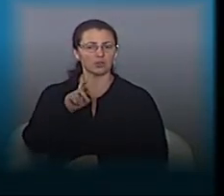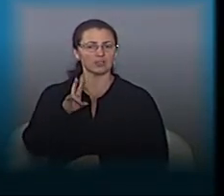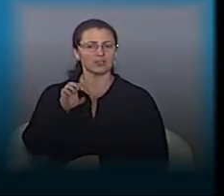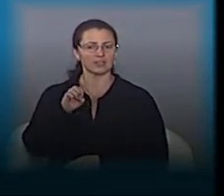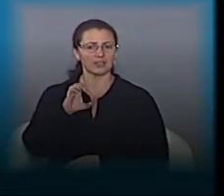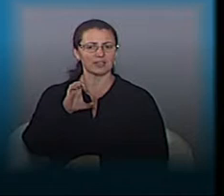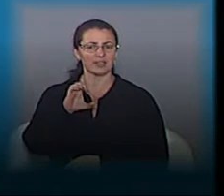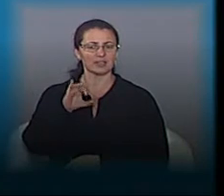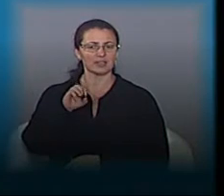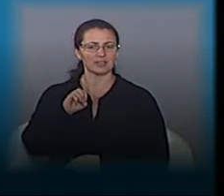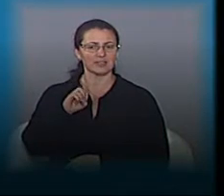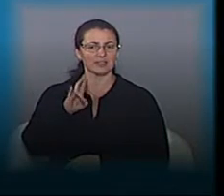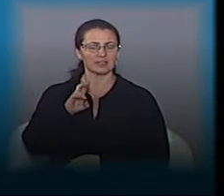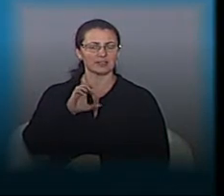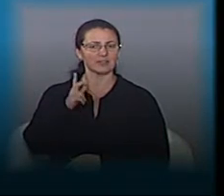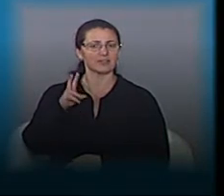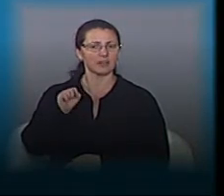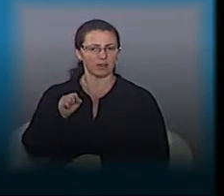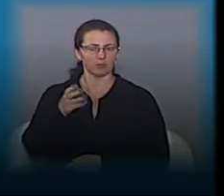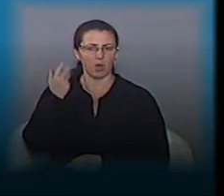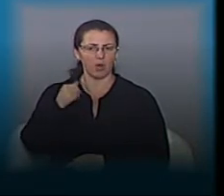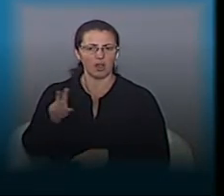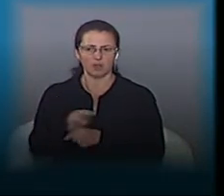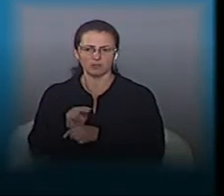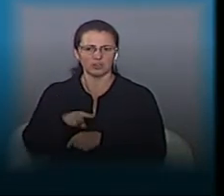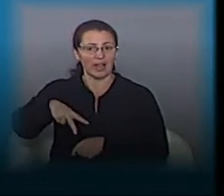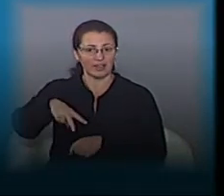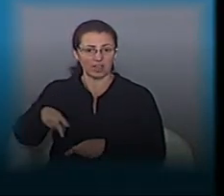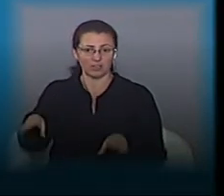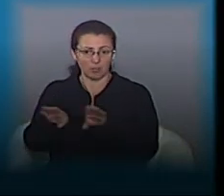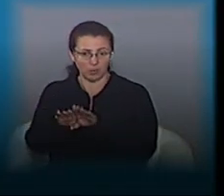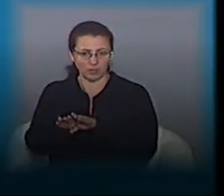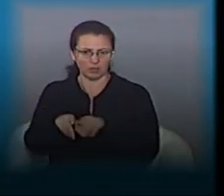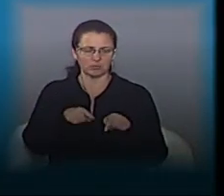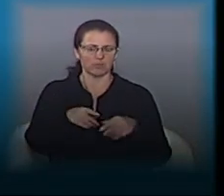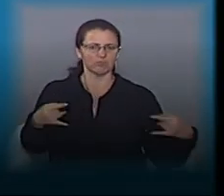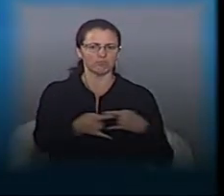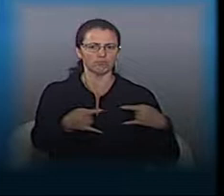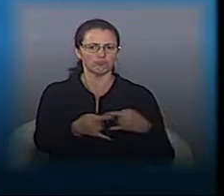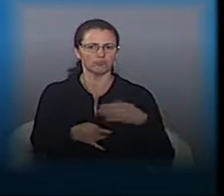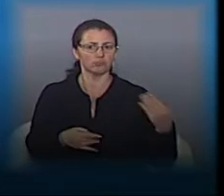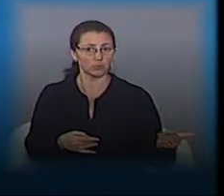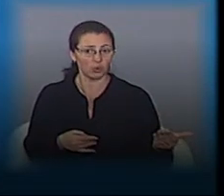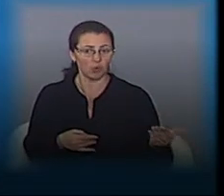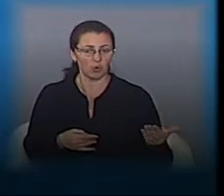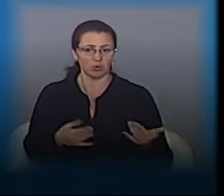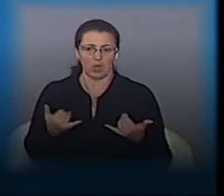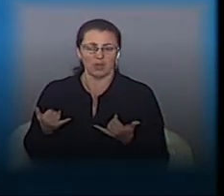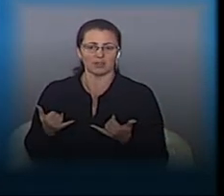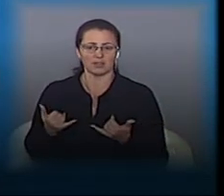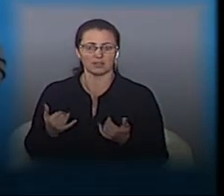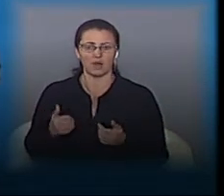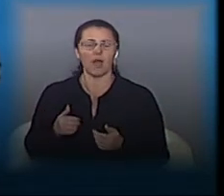Личаківську, туди їздили всі машини, маршрутки, тепер на сьогоднішній день там просто дороги немає. Одразу до пана Олександра, чи є